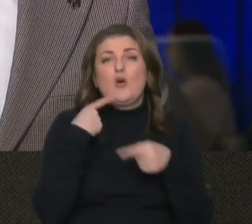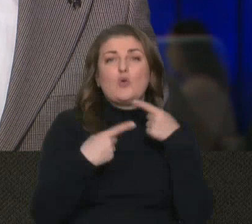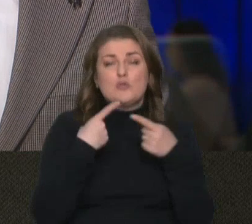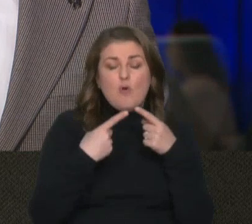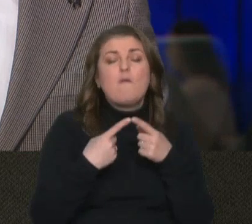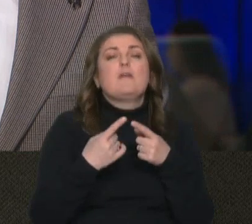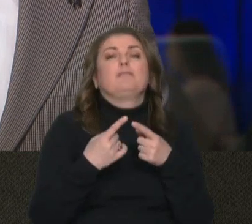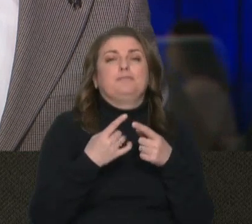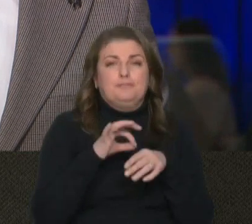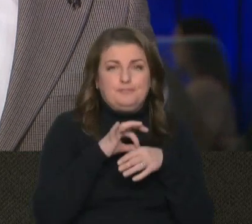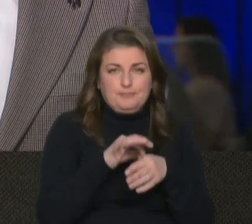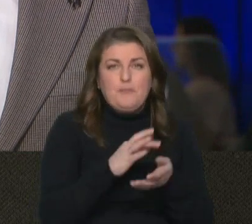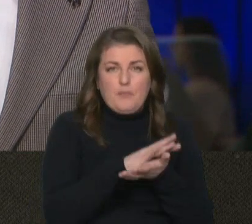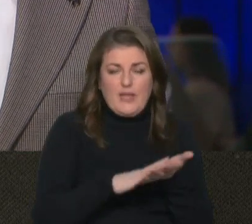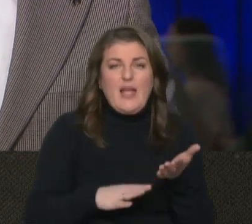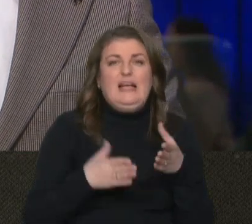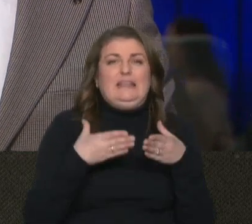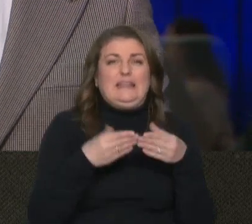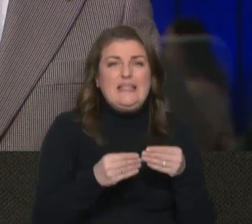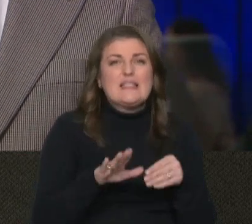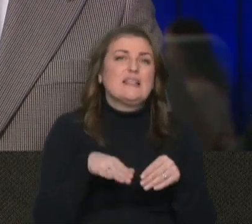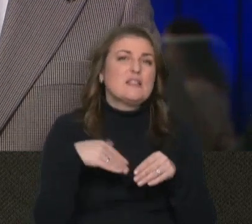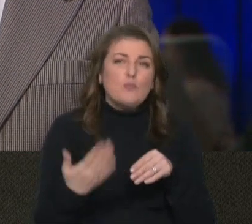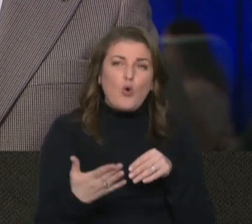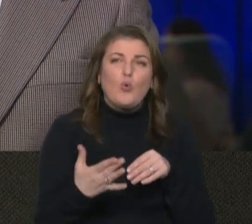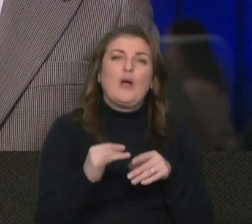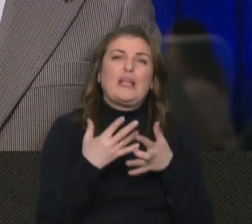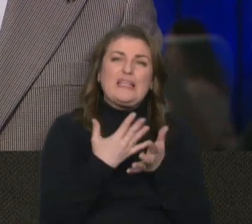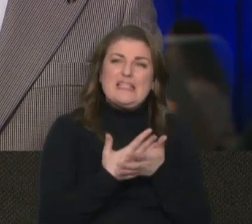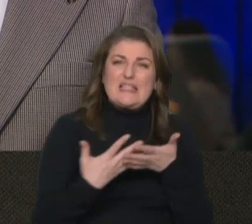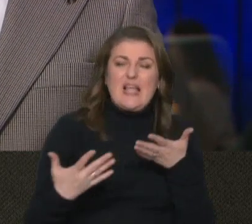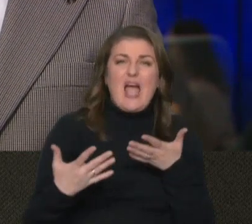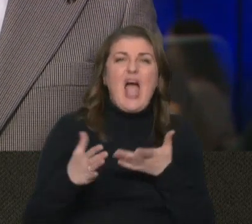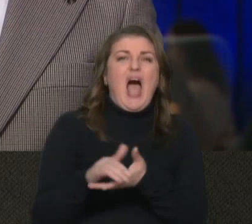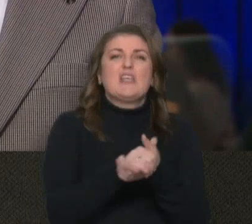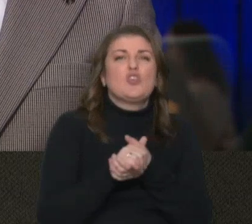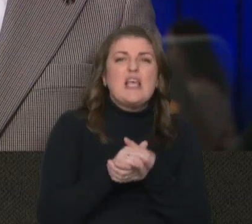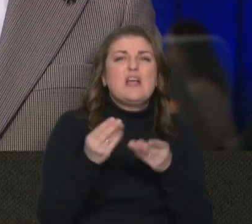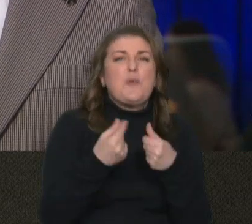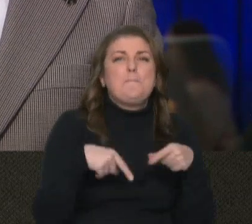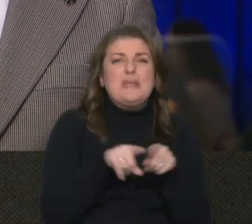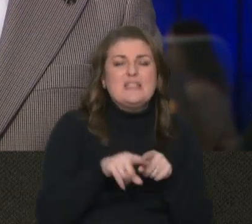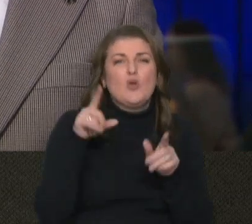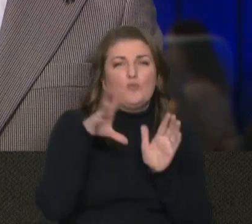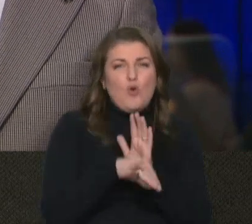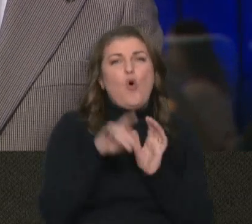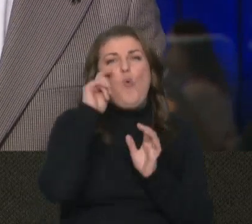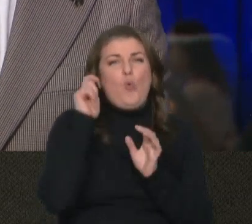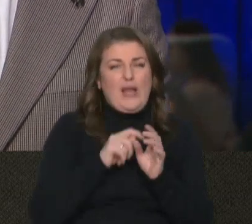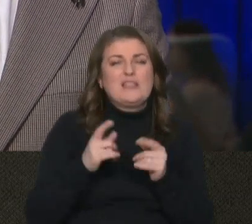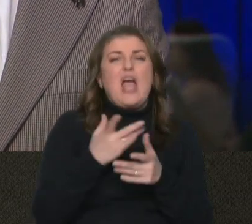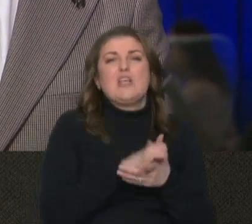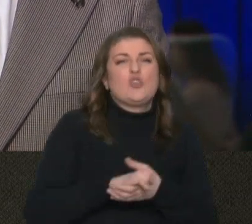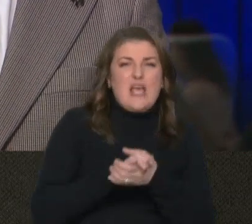ведуться. Тиск також здійснюється з боку і різного роду асоціацій бізнесу, в тому числі і українських асоціацій